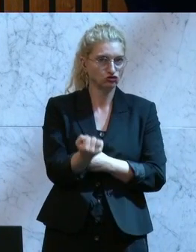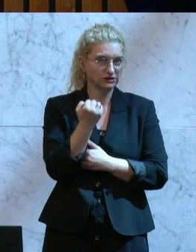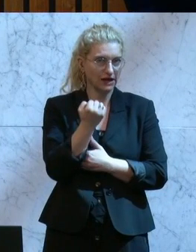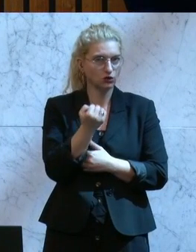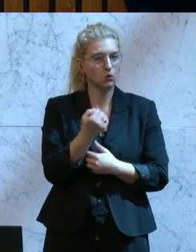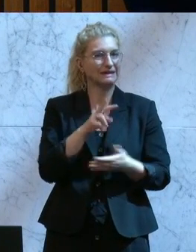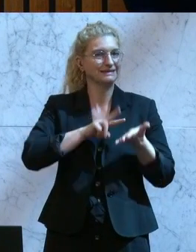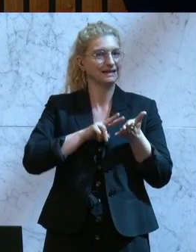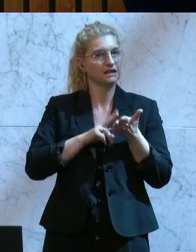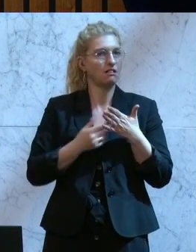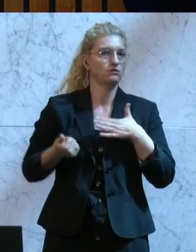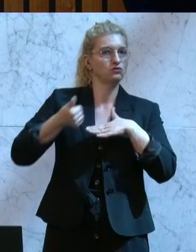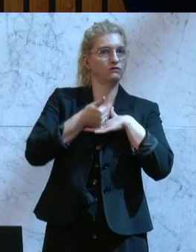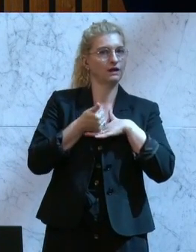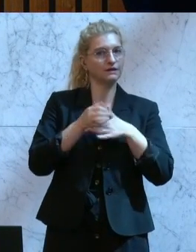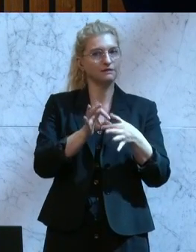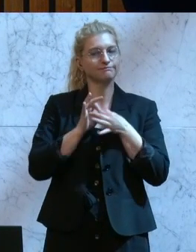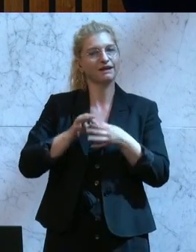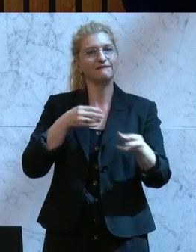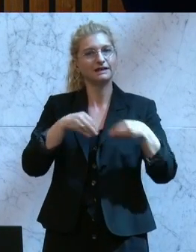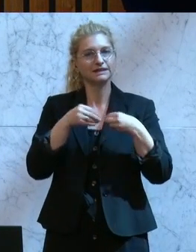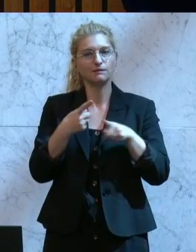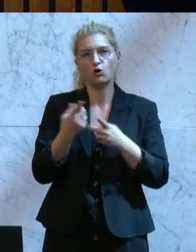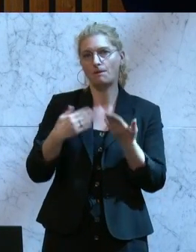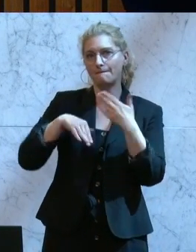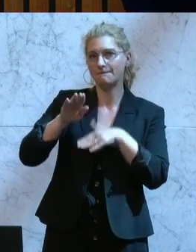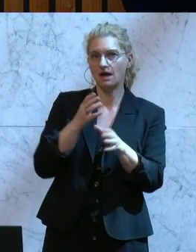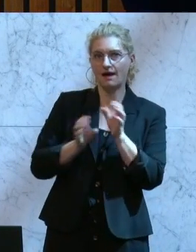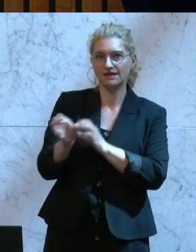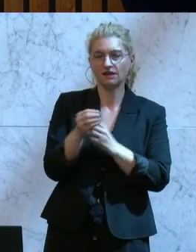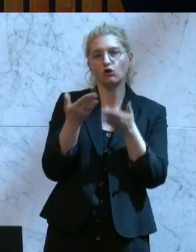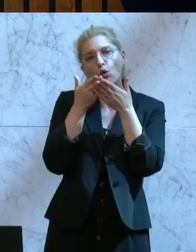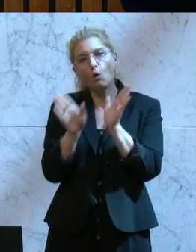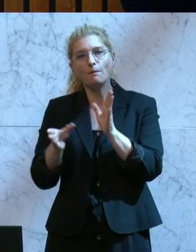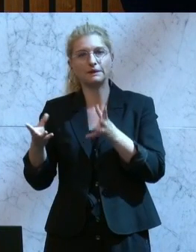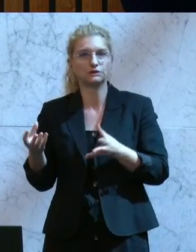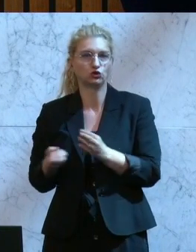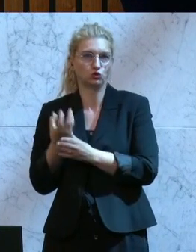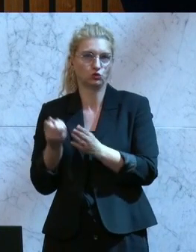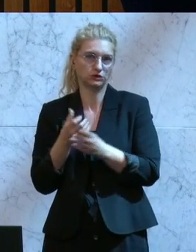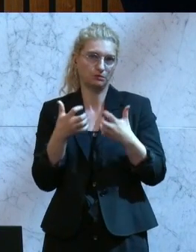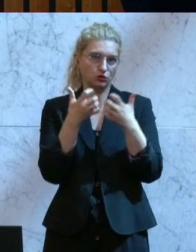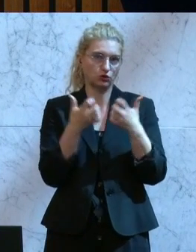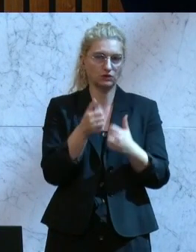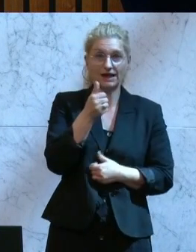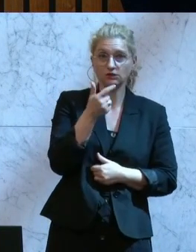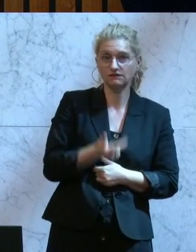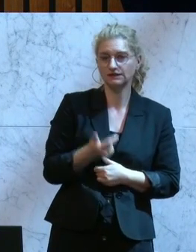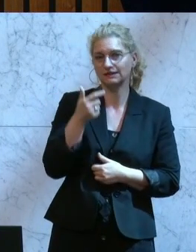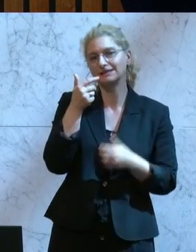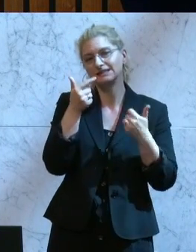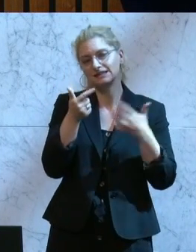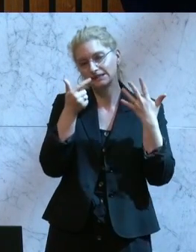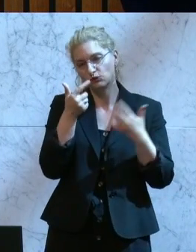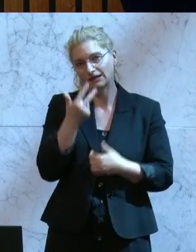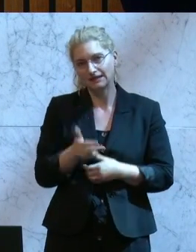Souveränität durch flexibleren und vermehrten Einsatz von Open-Source-Produkten in 2137 der Beilagen.